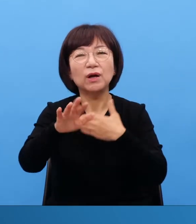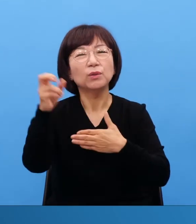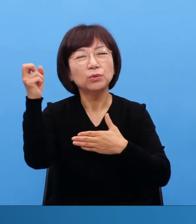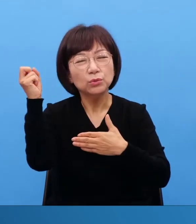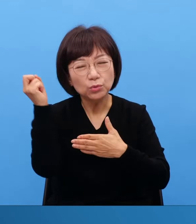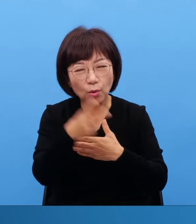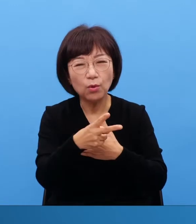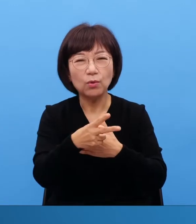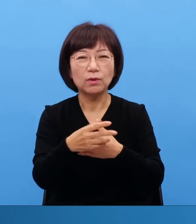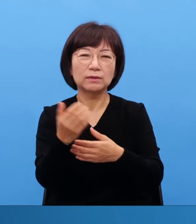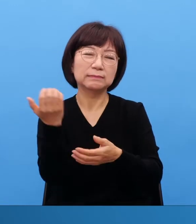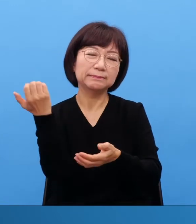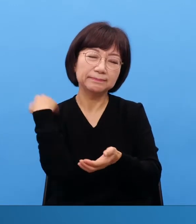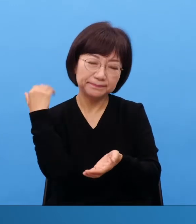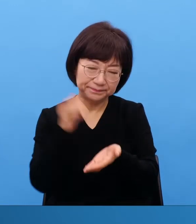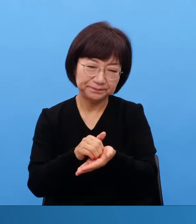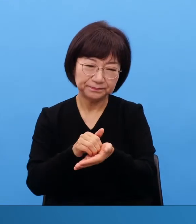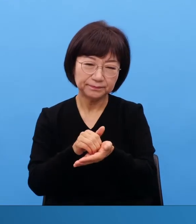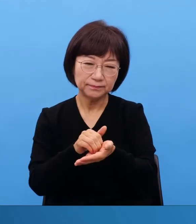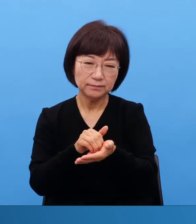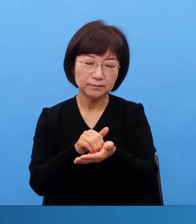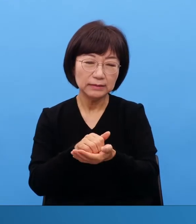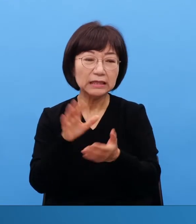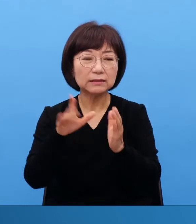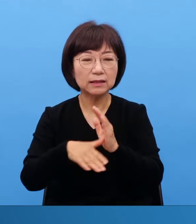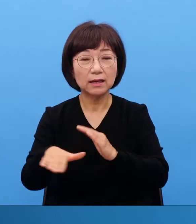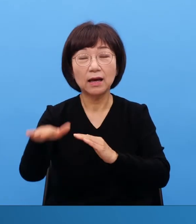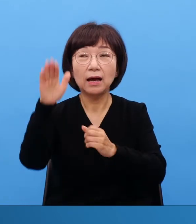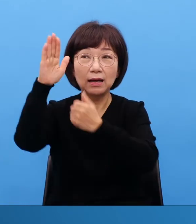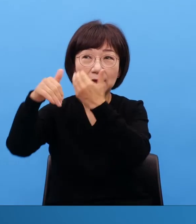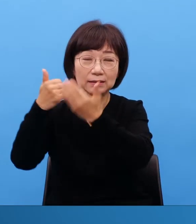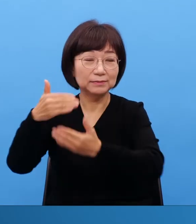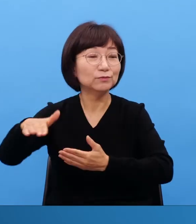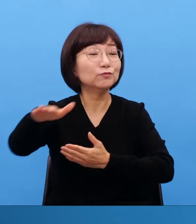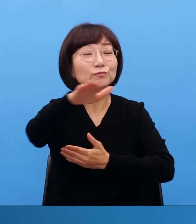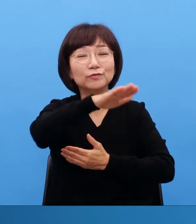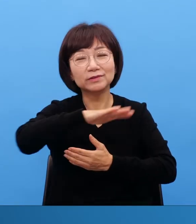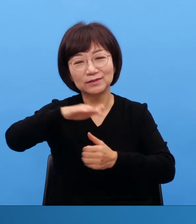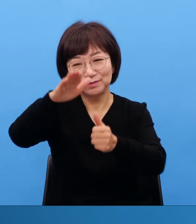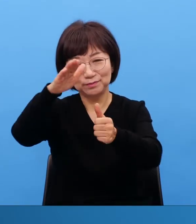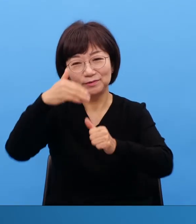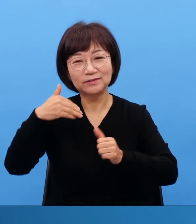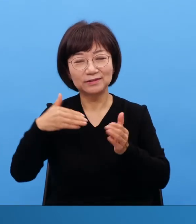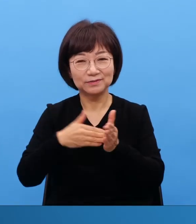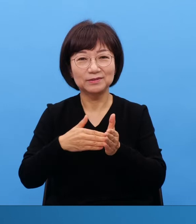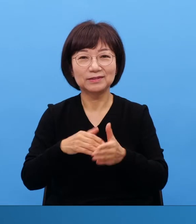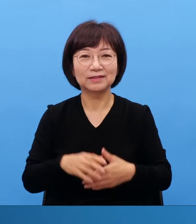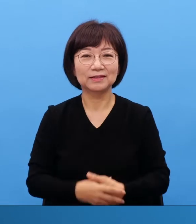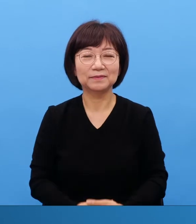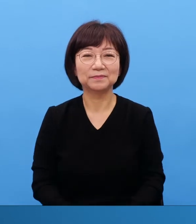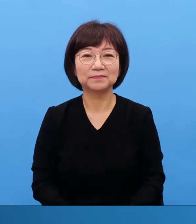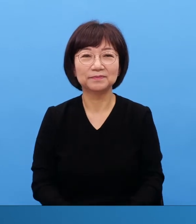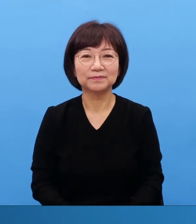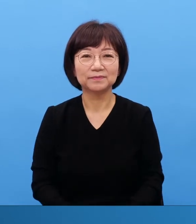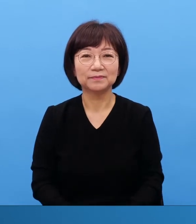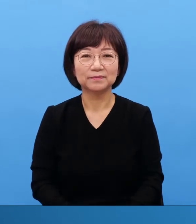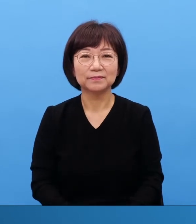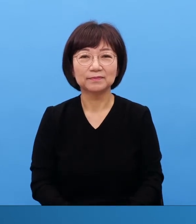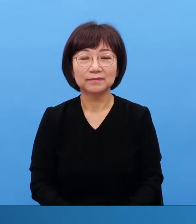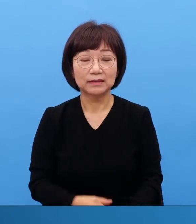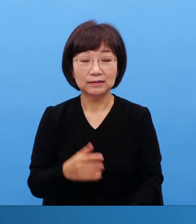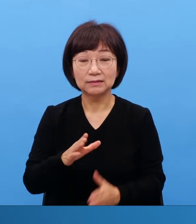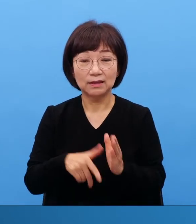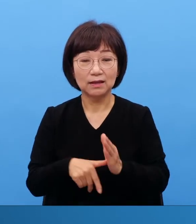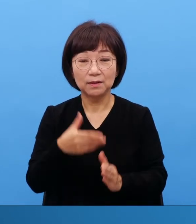이때 여러분을 부르신 겁니다 어떻게 해야 되겠습니까? 진짜 안 닿으면 힘들다 안 된다 필요가 없어요